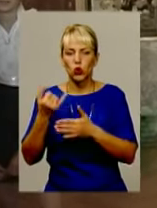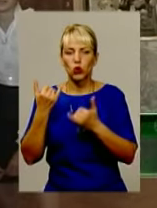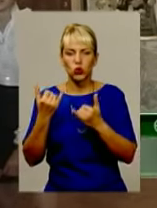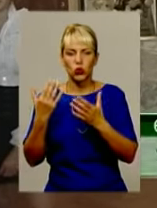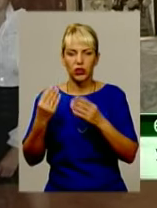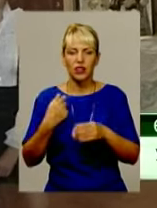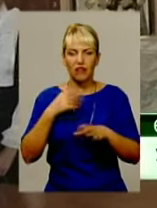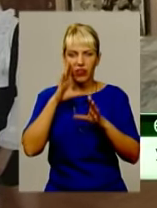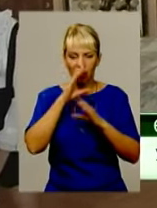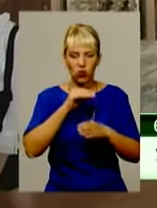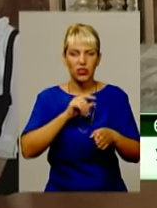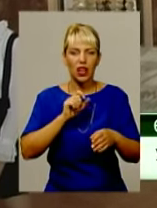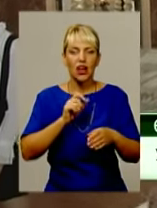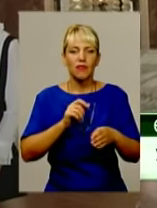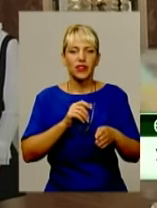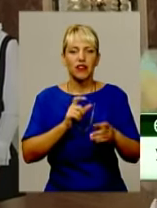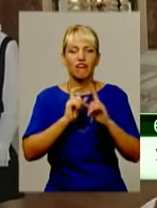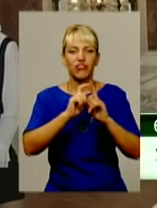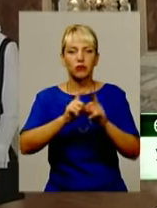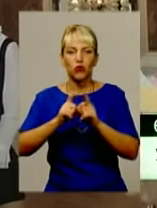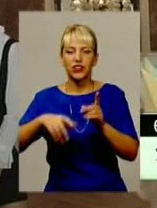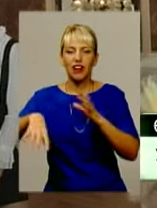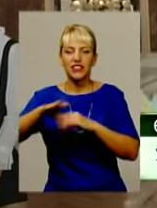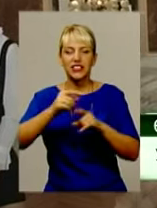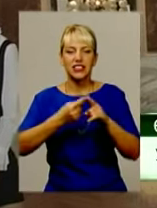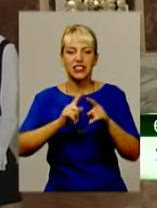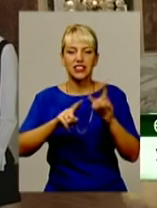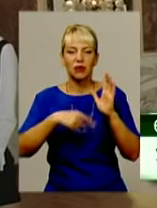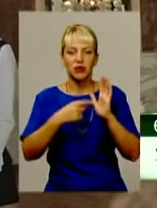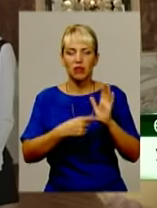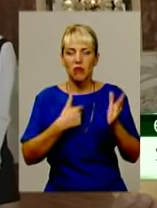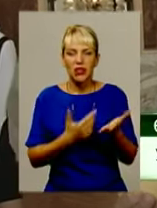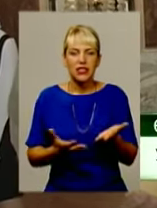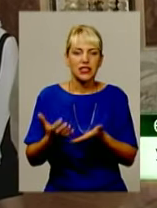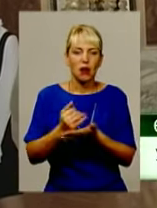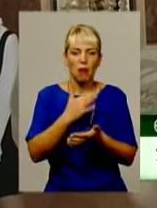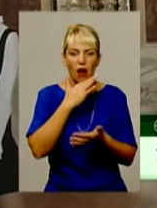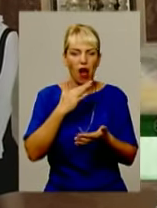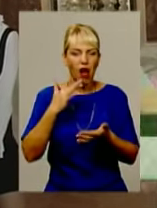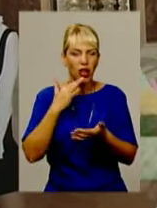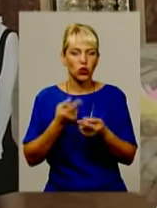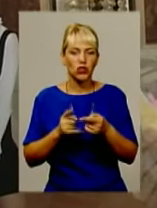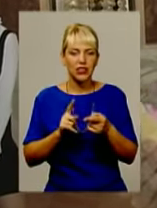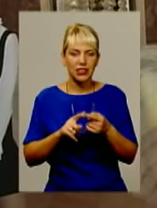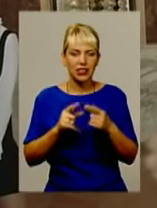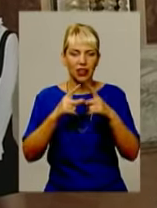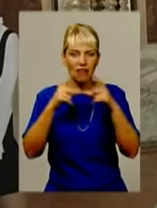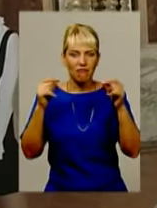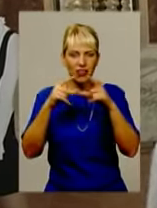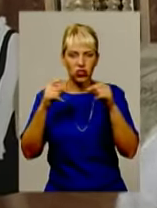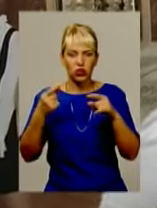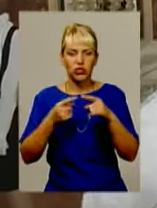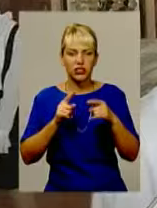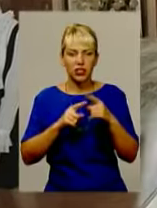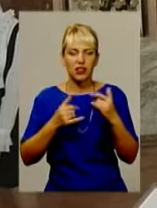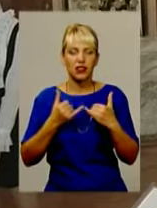запитання і в мене назбиралася величезна купа фішок. Я сам навіть не знаю, скільки їх і буду чекати, поки ми їх підрахуємо. Та зараз для